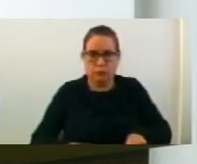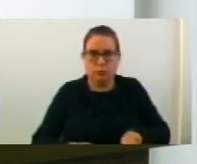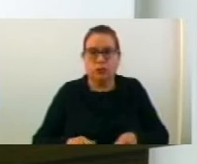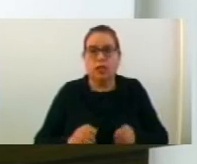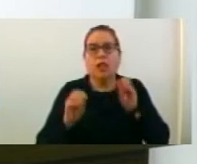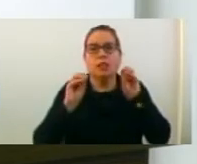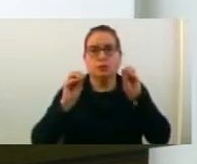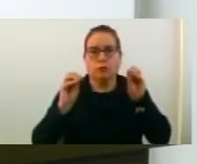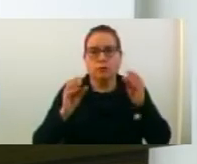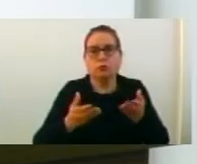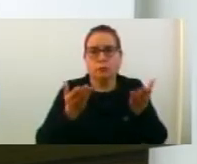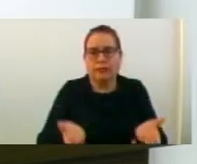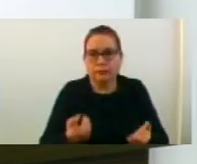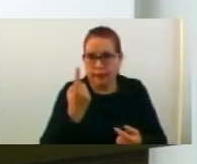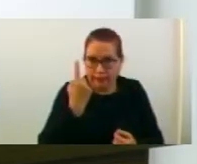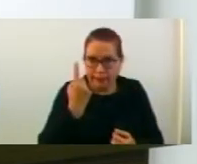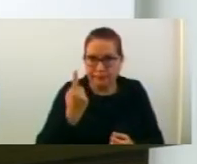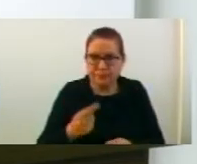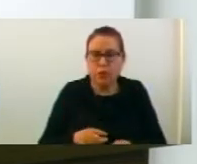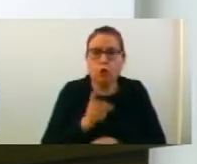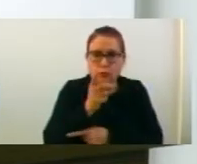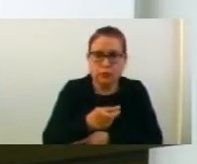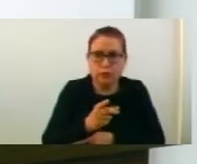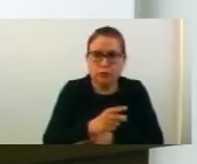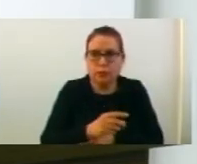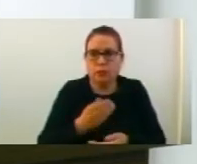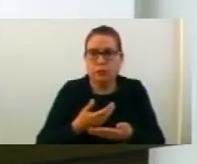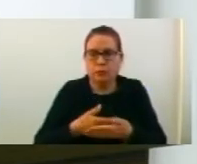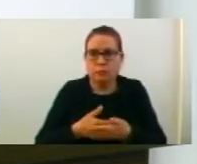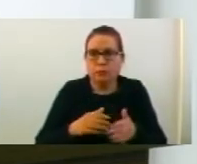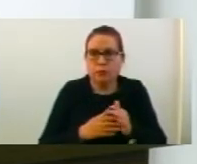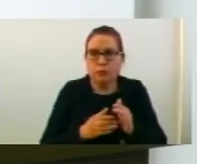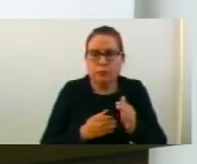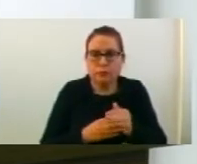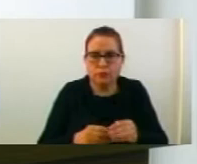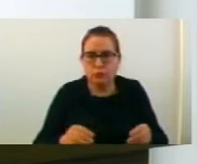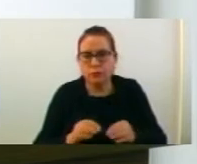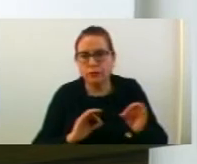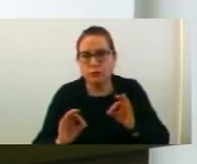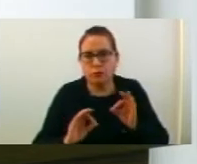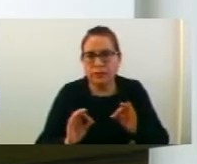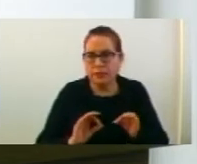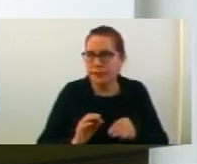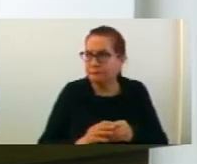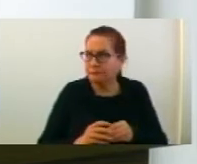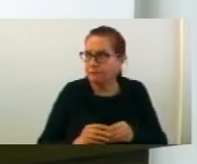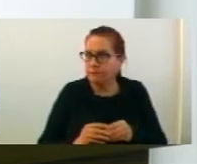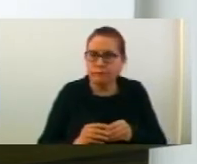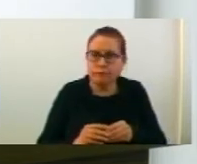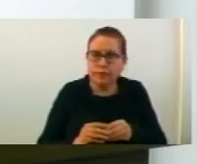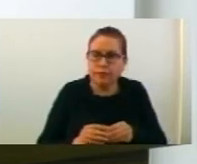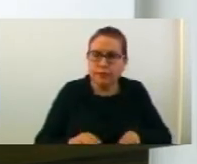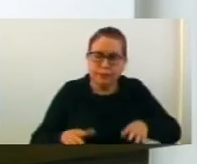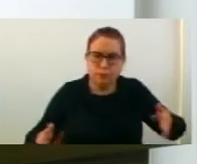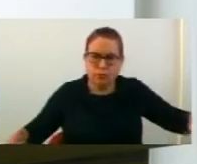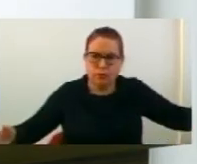предлага 1. Да донесе одлука за утвърдуване потреба от доносуване на органистичко-планска документация за